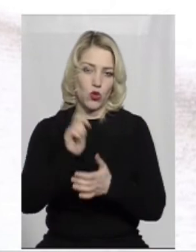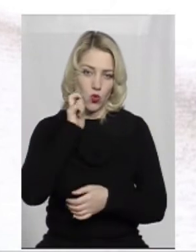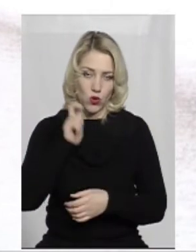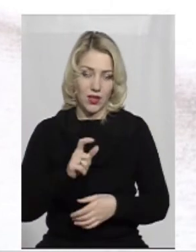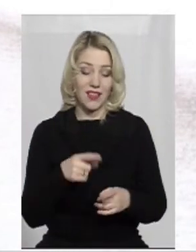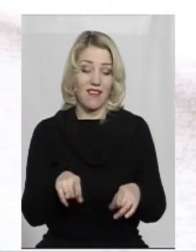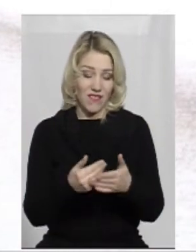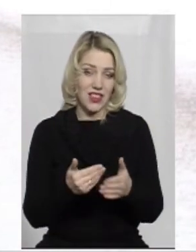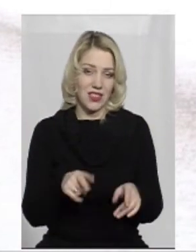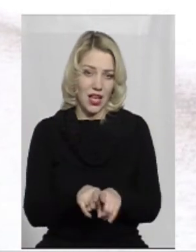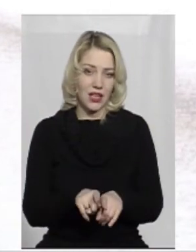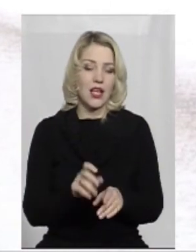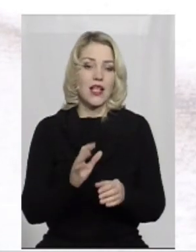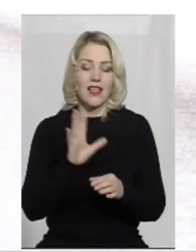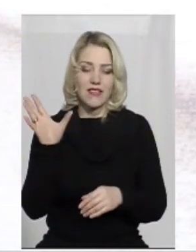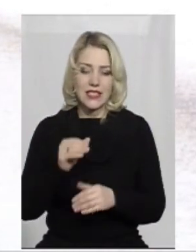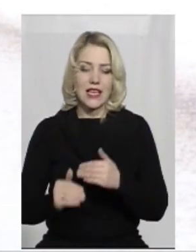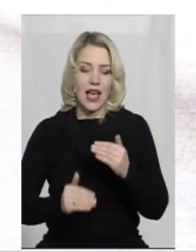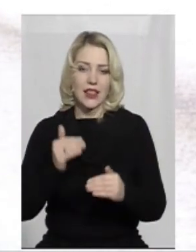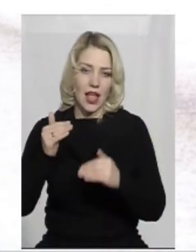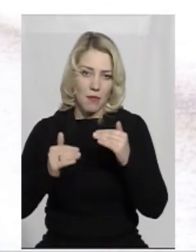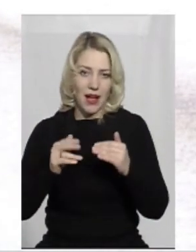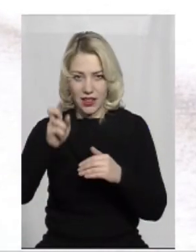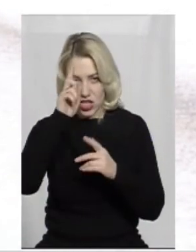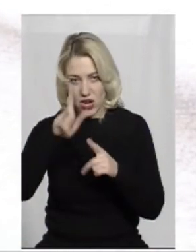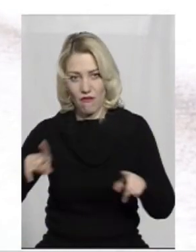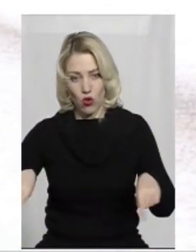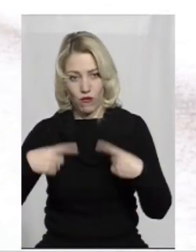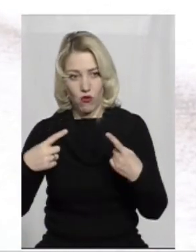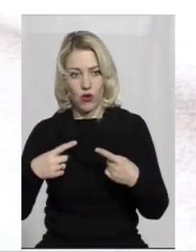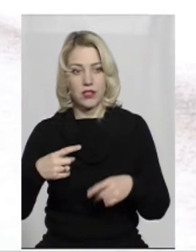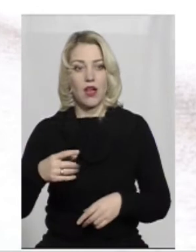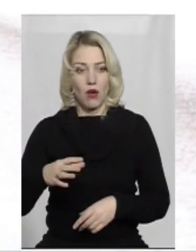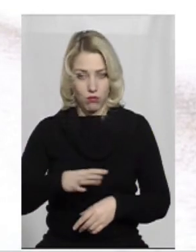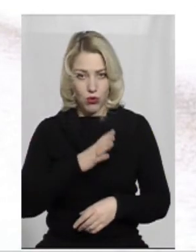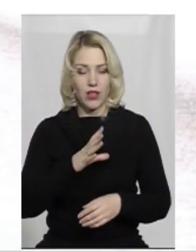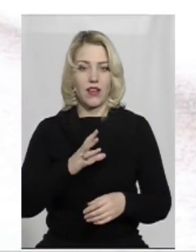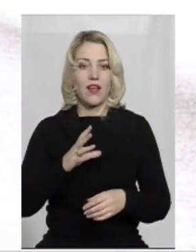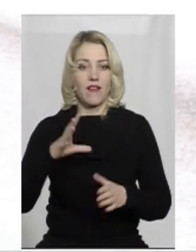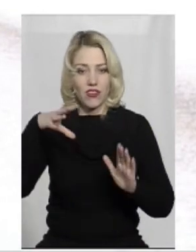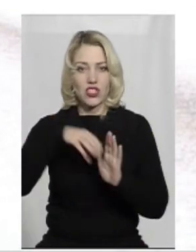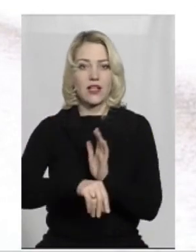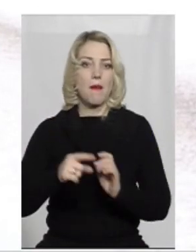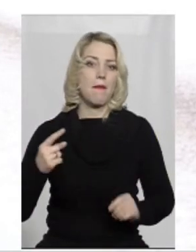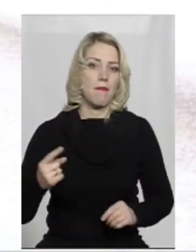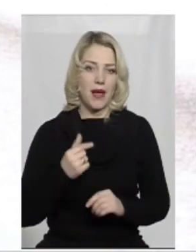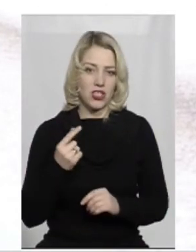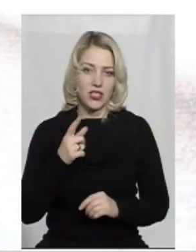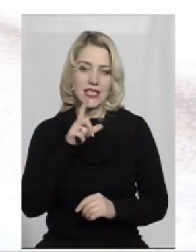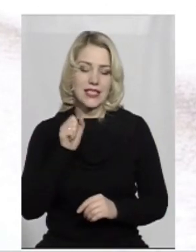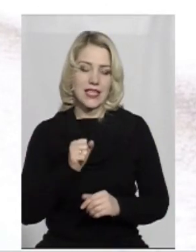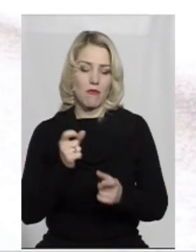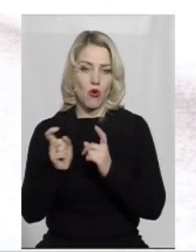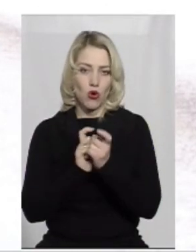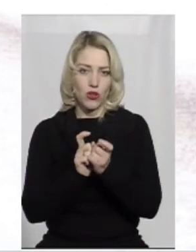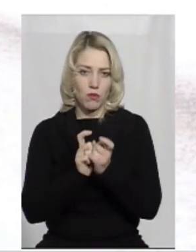всіх етапах державотворення були, якщо не першими, то в числі перших, в боротьбі за єдність,